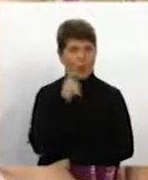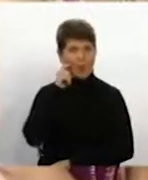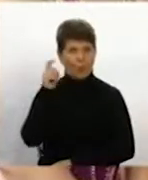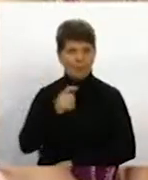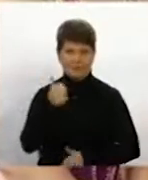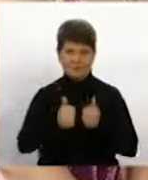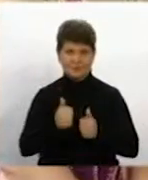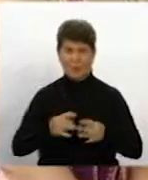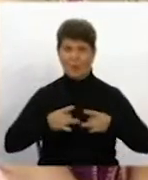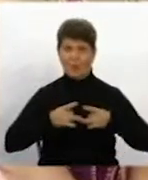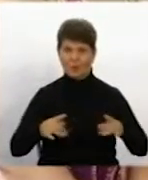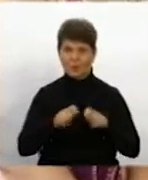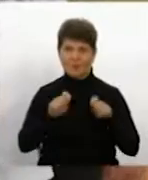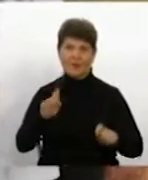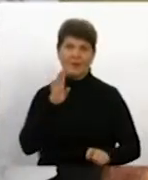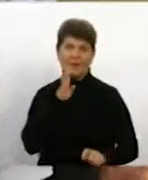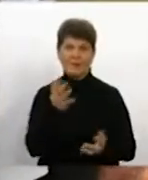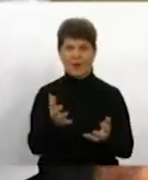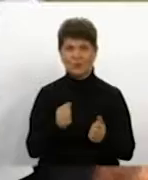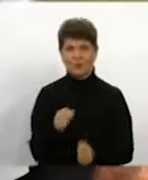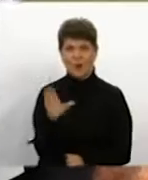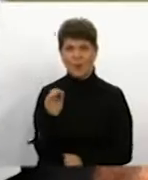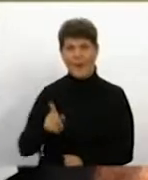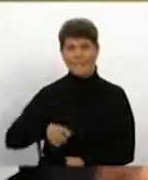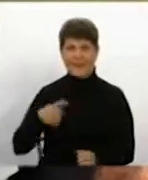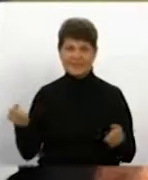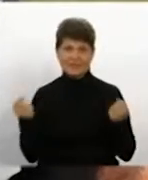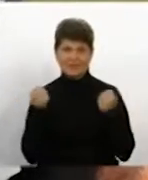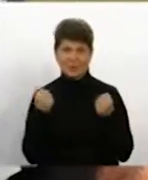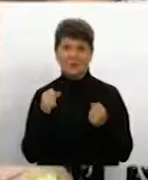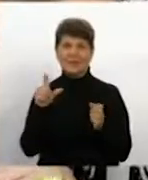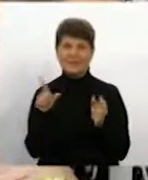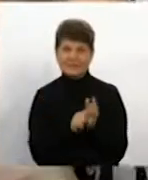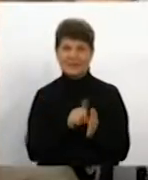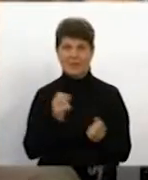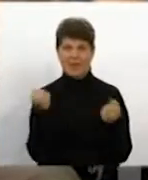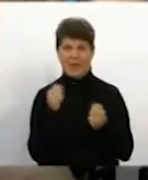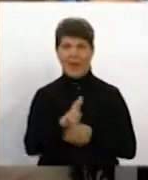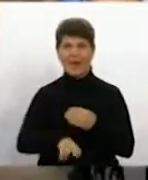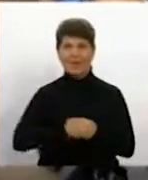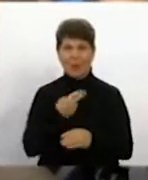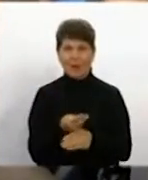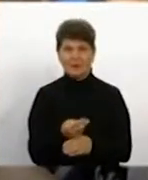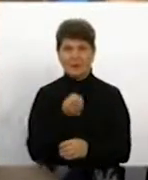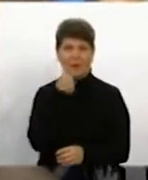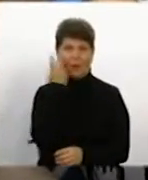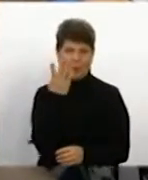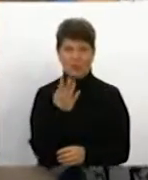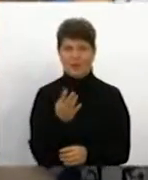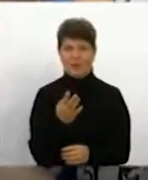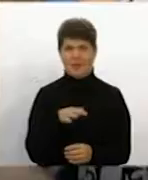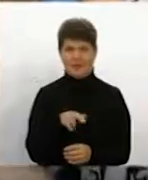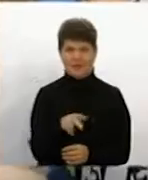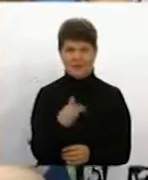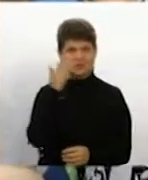Під час урочистого відкриття дівчата отримали посвідчення майстрів спорту з акробатики. Коли довго йдеш до цього і мрія збувається, це